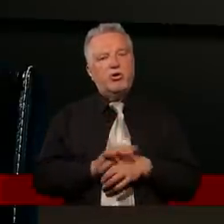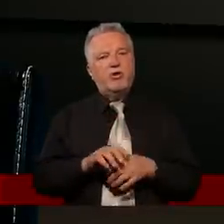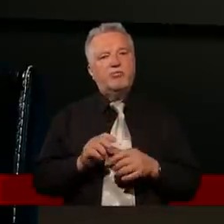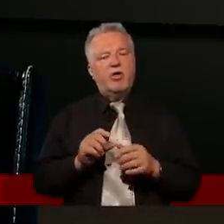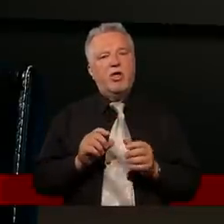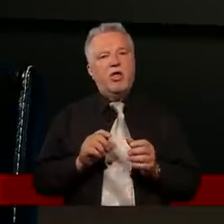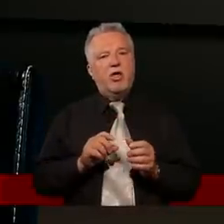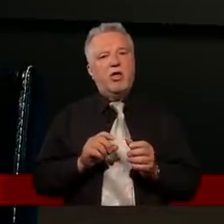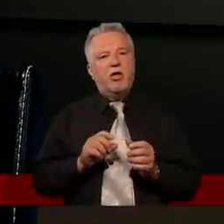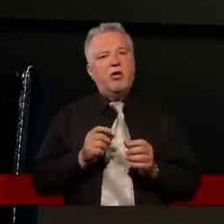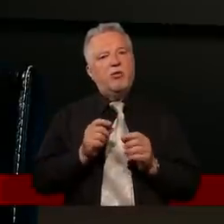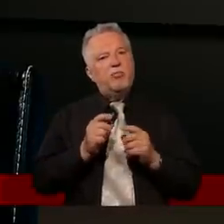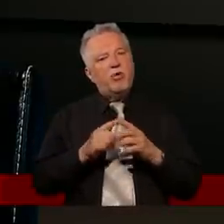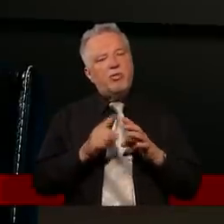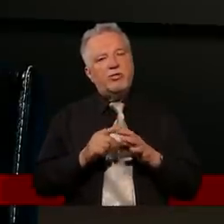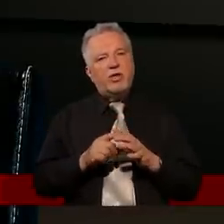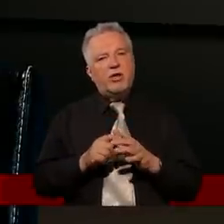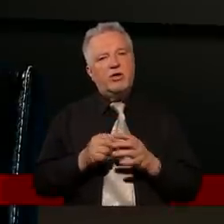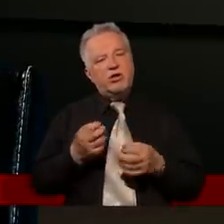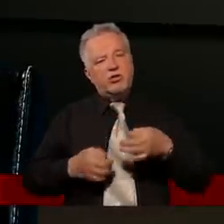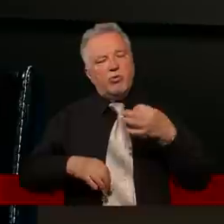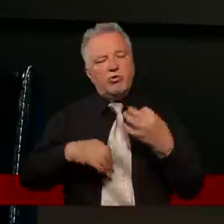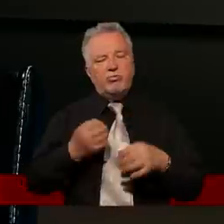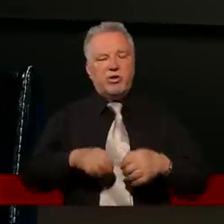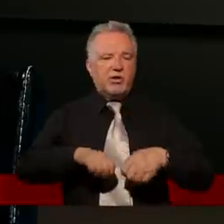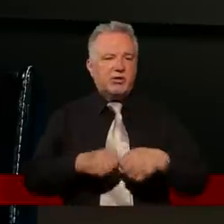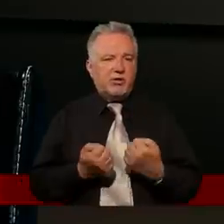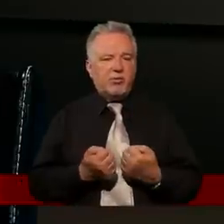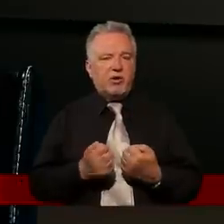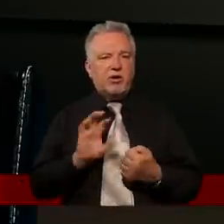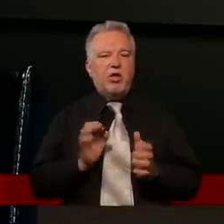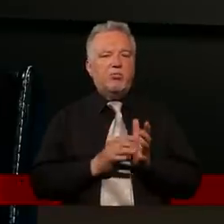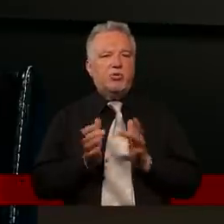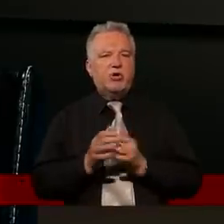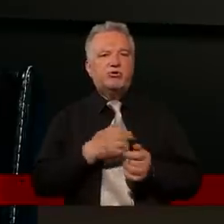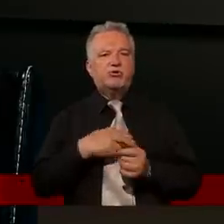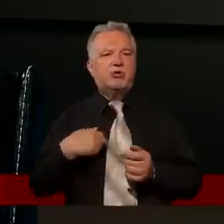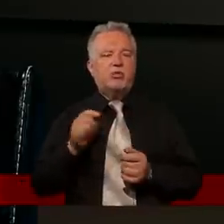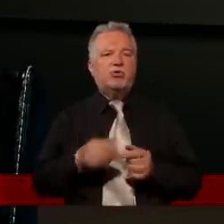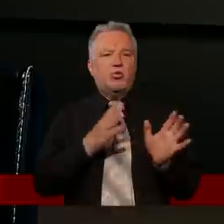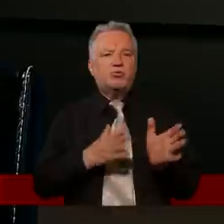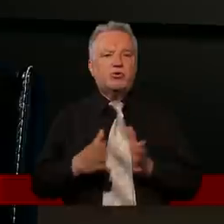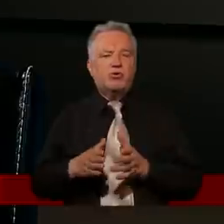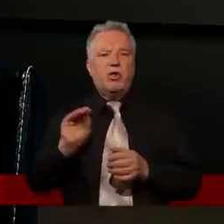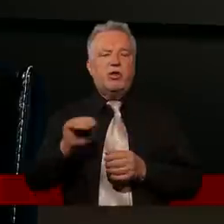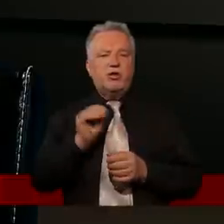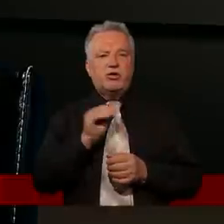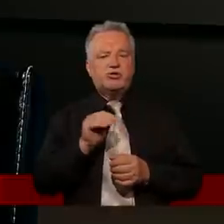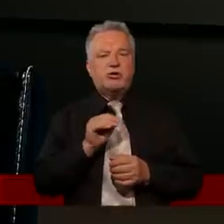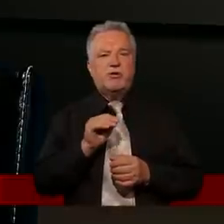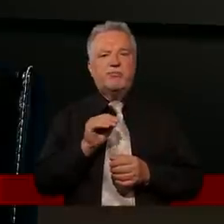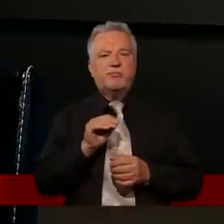jakichś momentach troszeczkę zwątpienia, załamania, bo przecież Jezus nam to przygotował. Jeszcze może